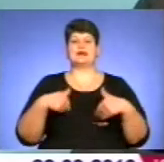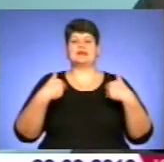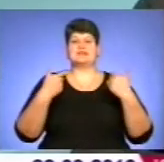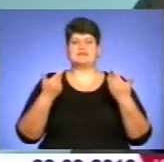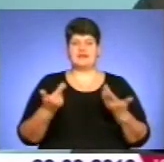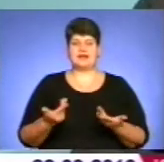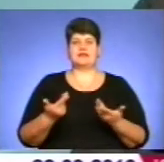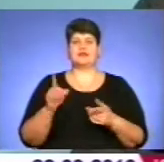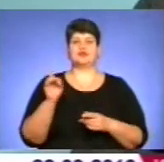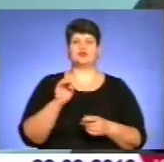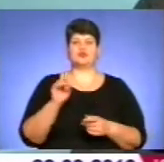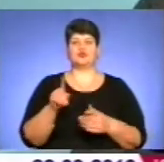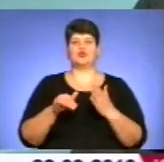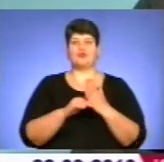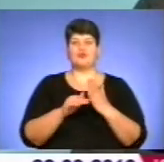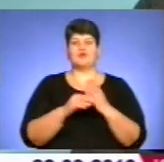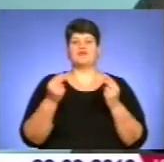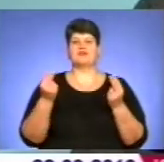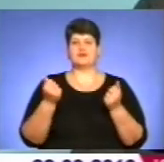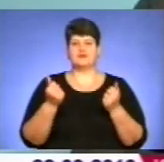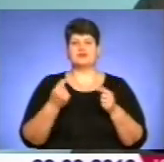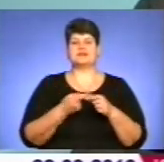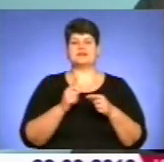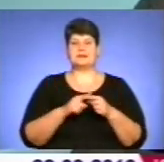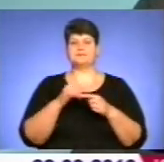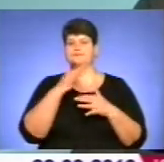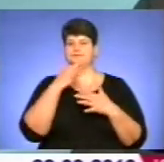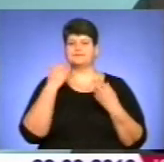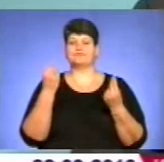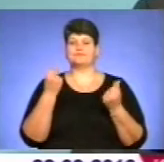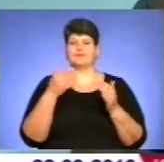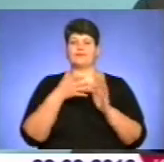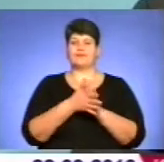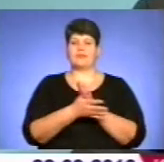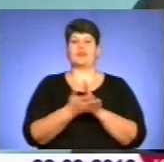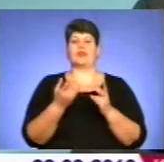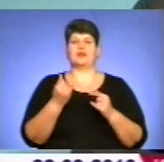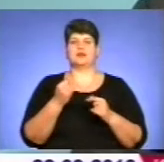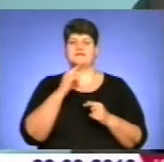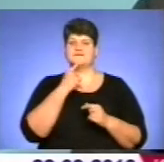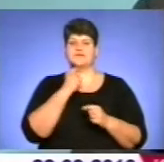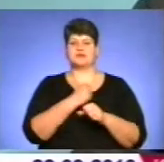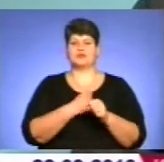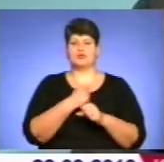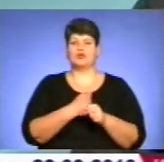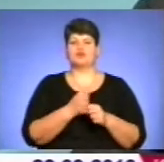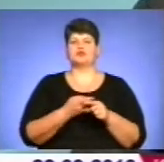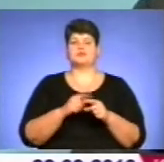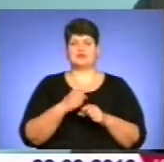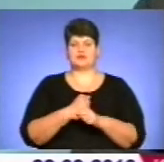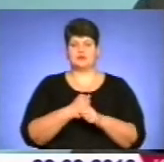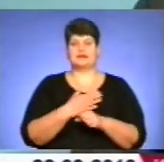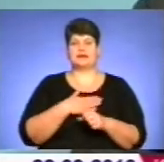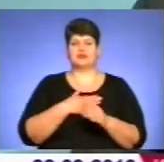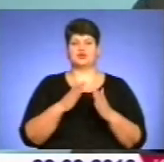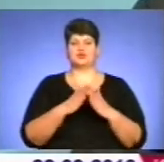щодо допомоги фінансування, тому що це досить кошторисно, і це досить важка і кропітлива робота, щоб все-таки це зробити. Наші